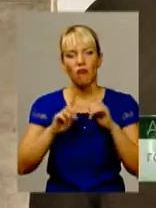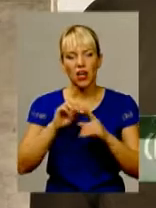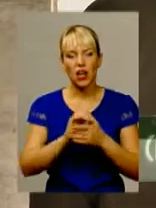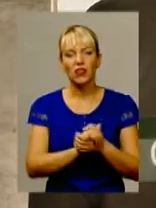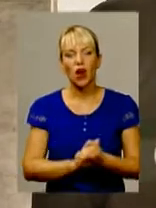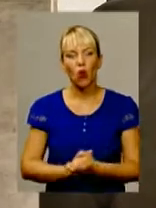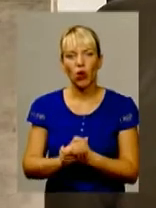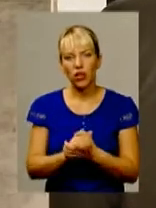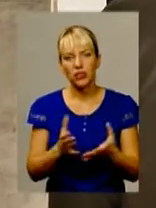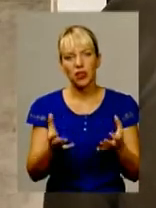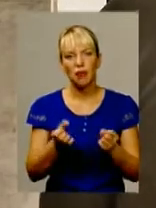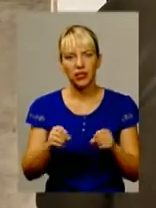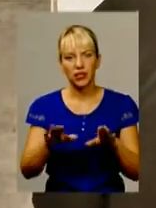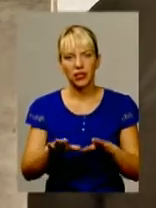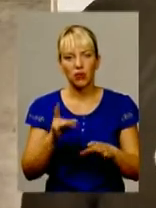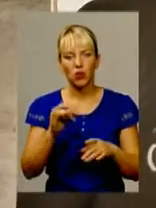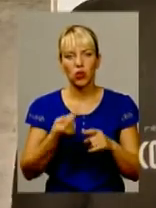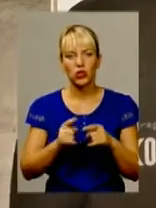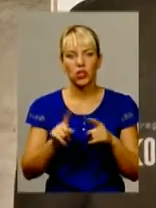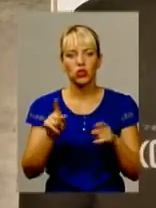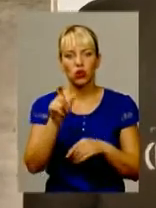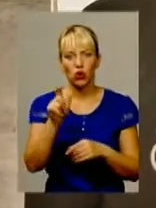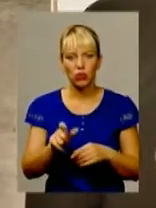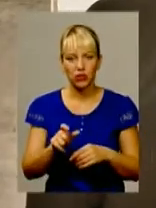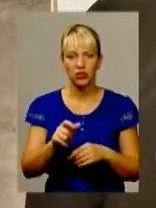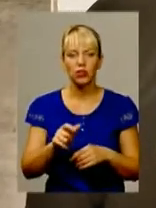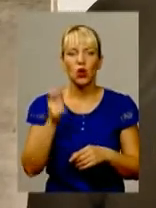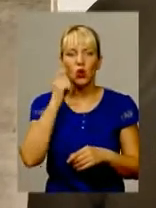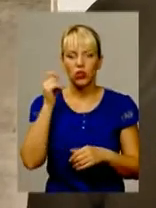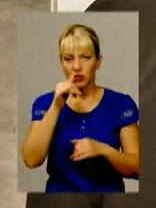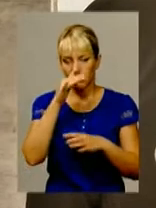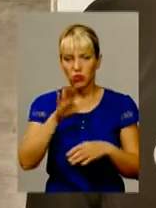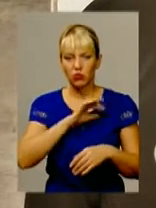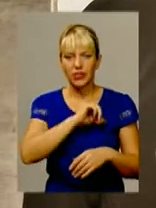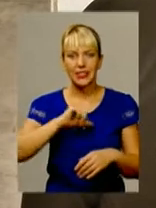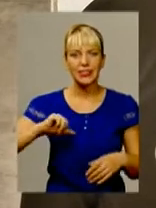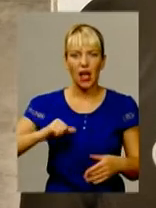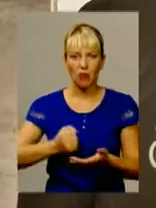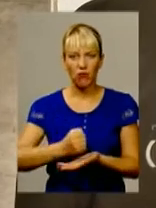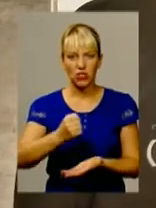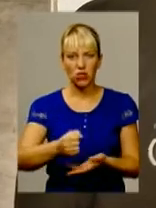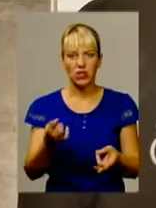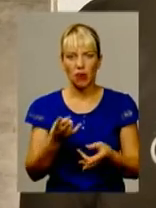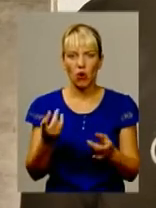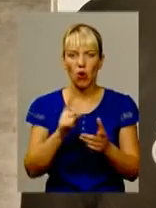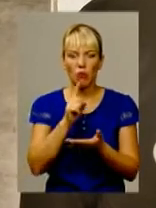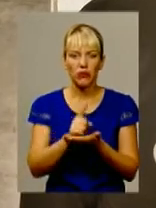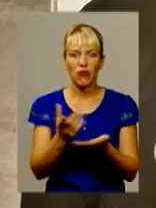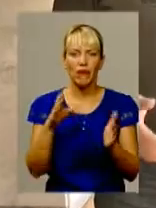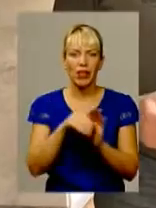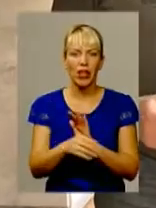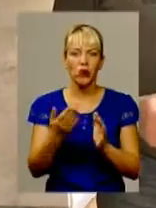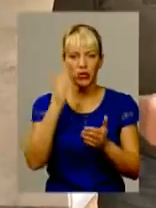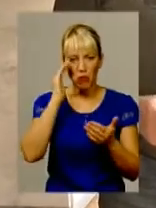прийняла рішення про те, що людина, громадянин України не може бути самовисованцями. І обов'язково треба йти від якоїсь політичної